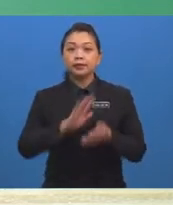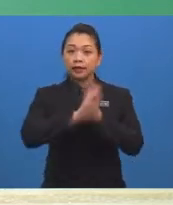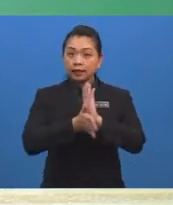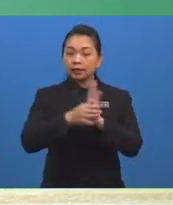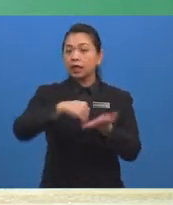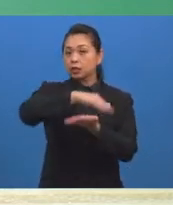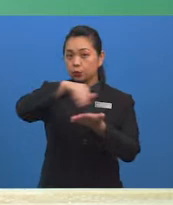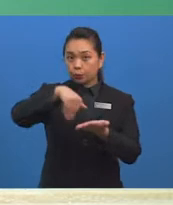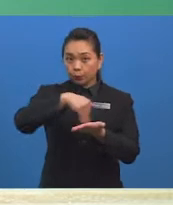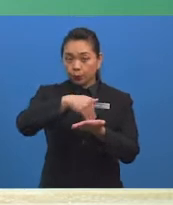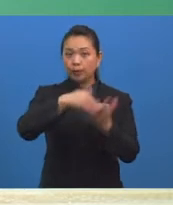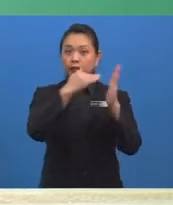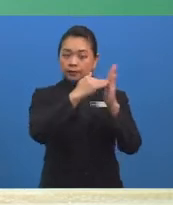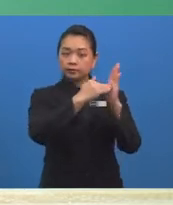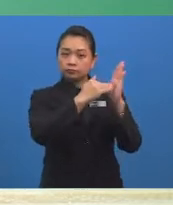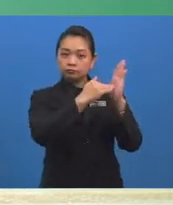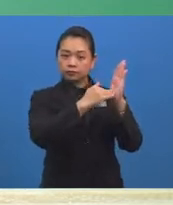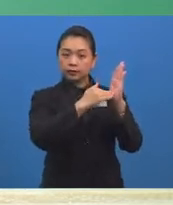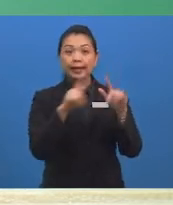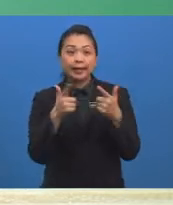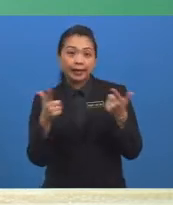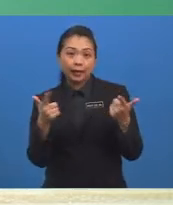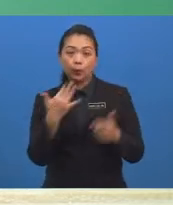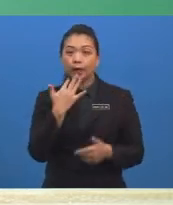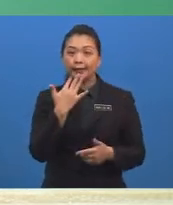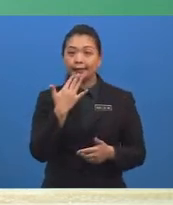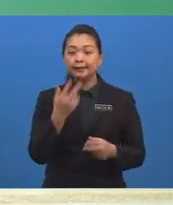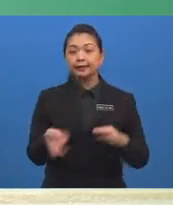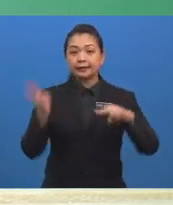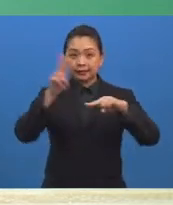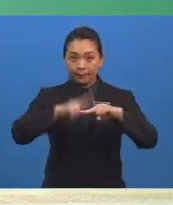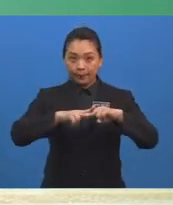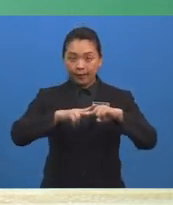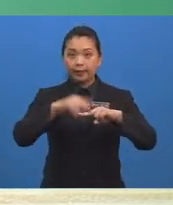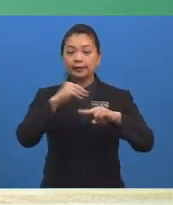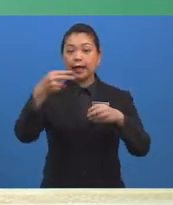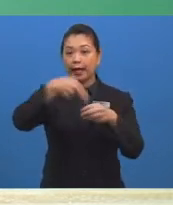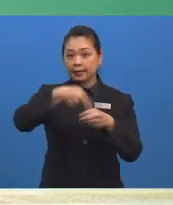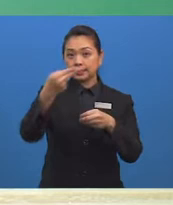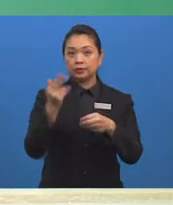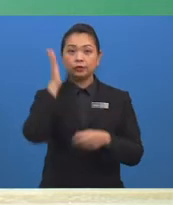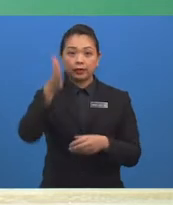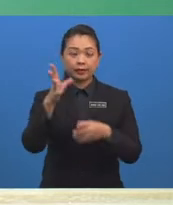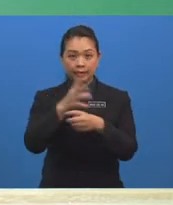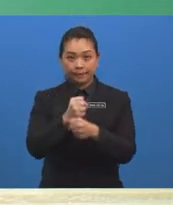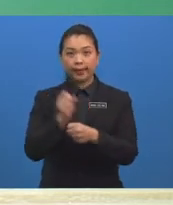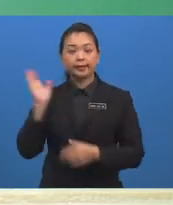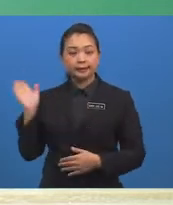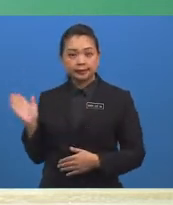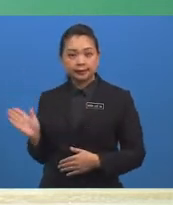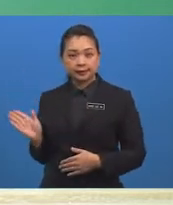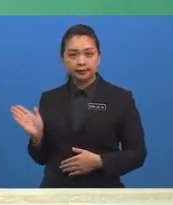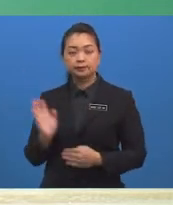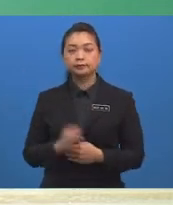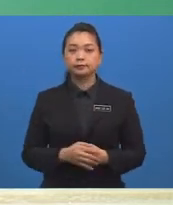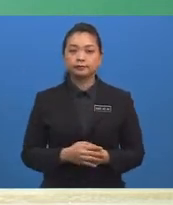kesudahan guli yang berlainan warna Ditambahkan dan hasilnya adalah 71 per